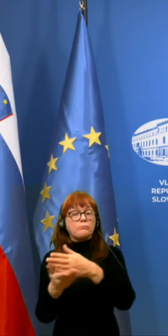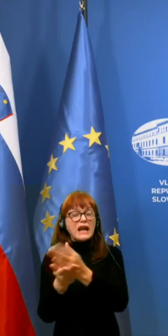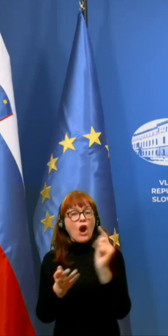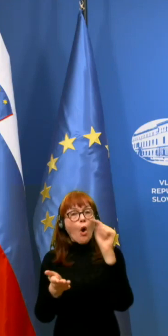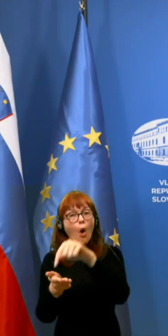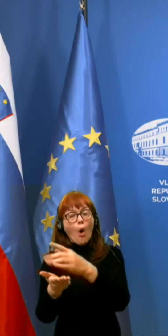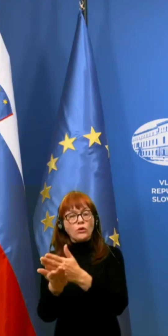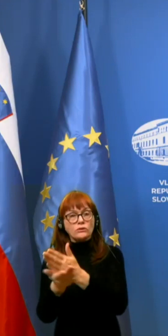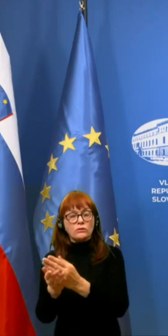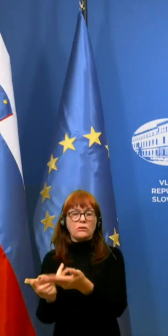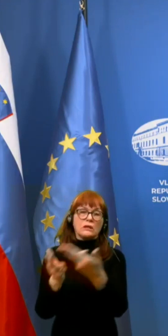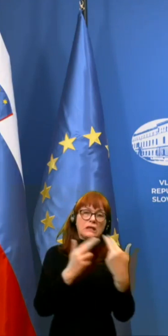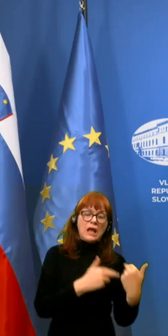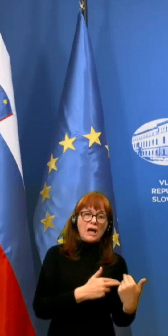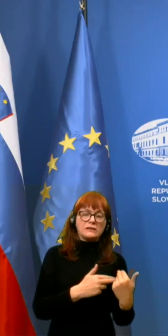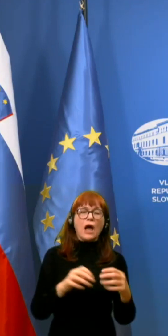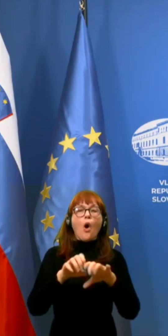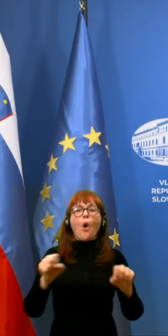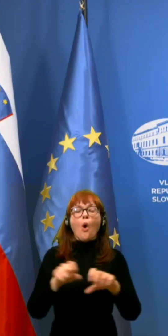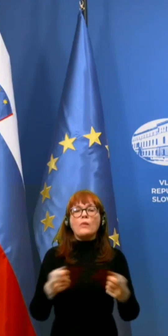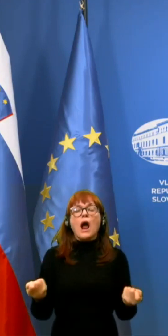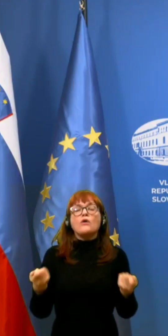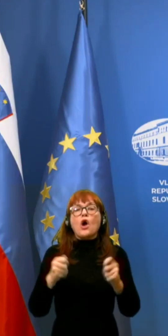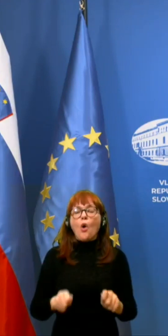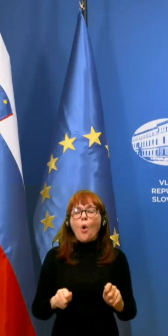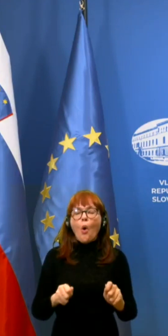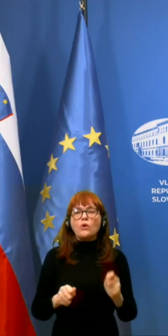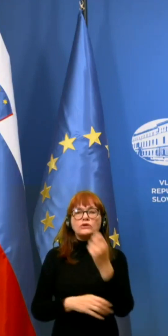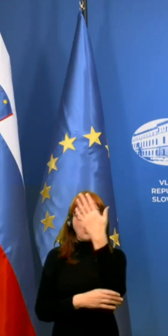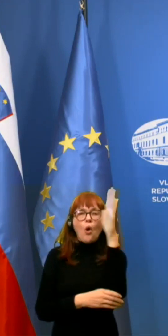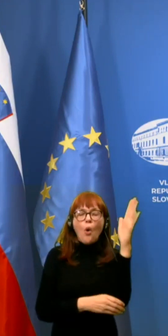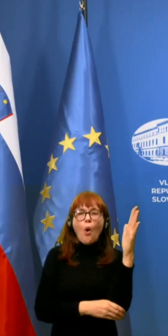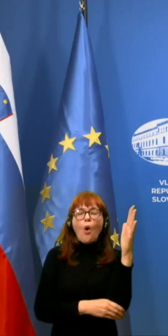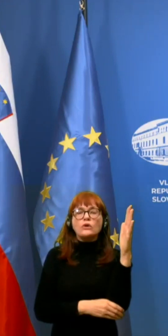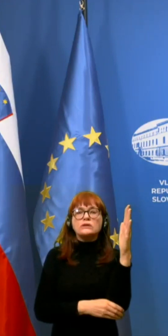opravljanje dejavnosti, gospodarske, gozne, gozdarske,